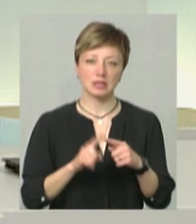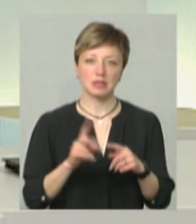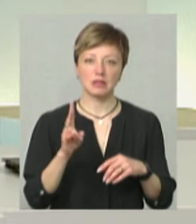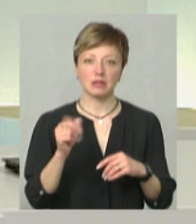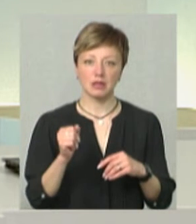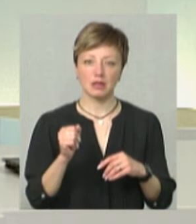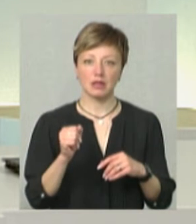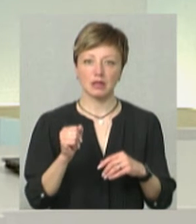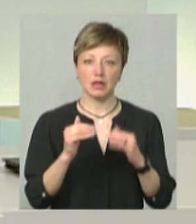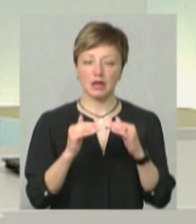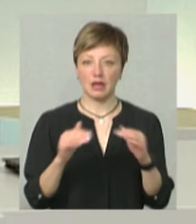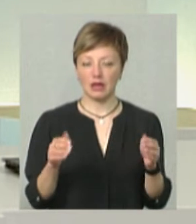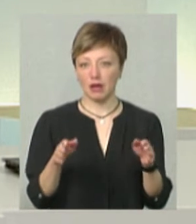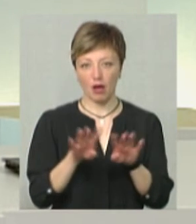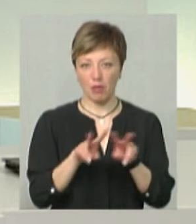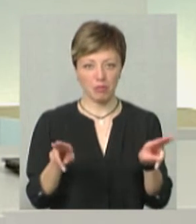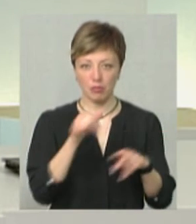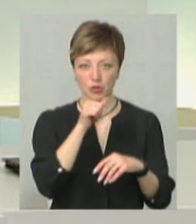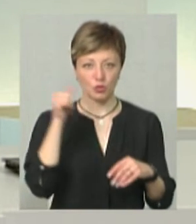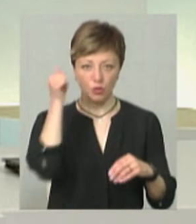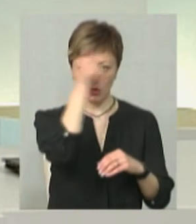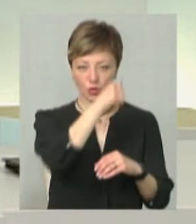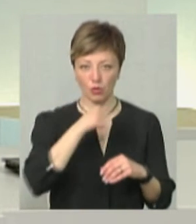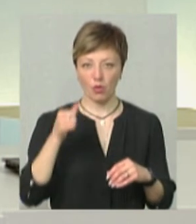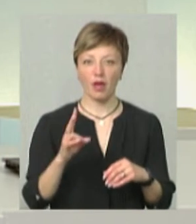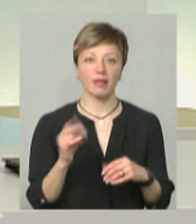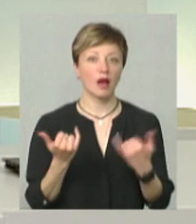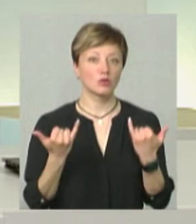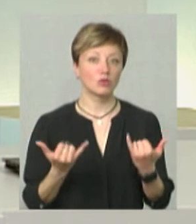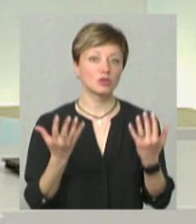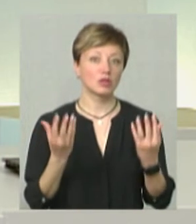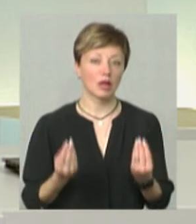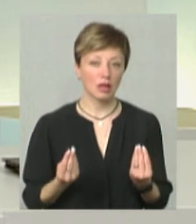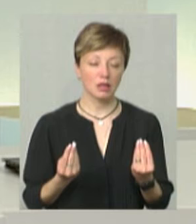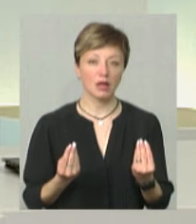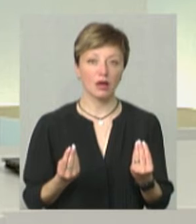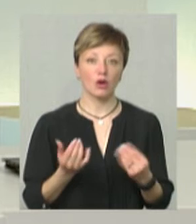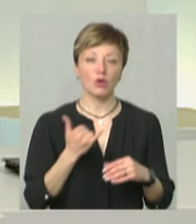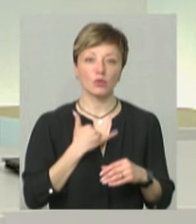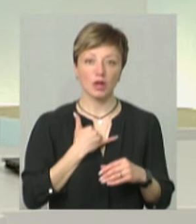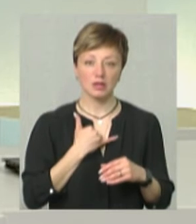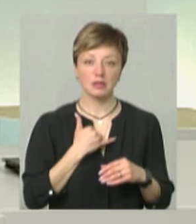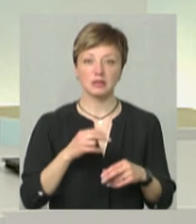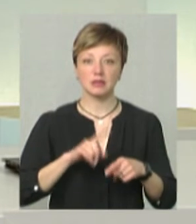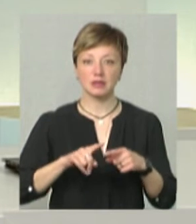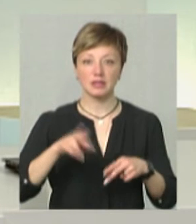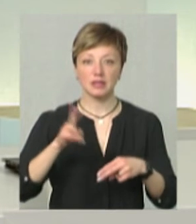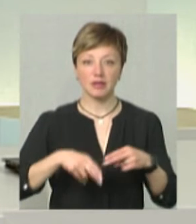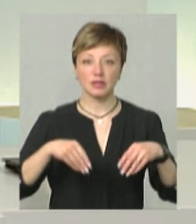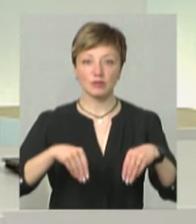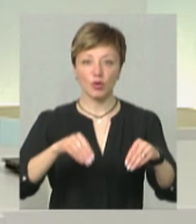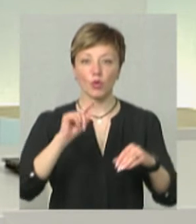рівні минулого року. На сьогоднішній день в нас практично завершено